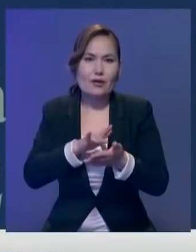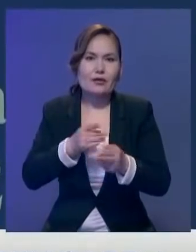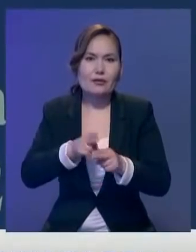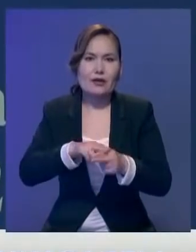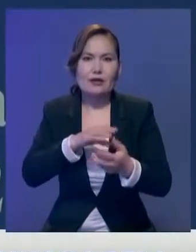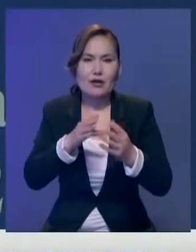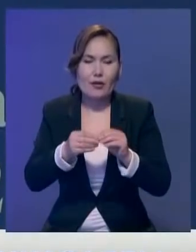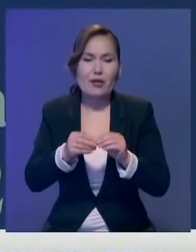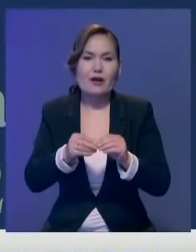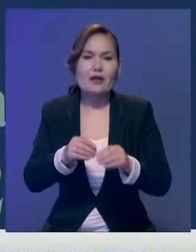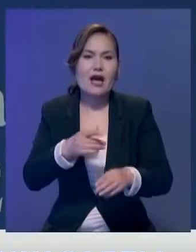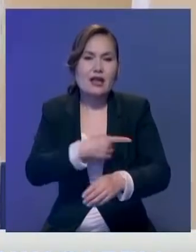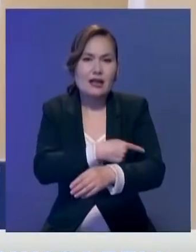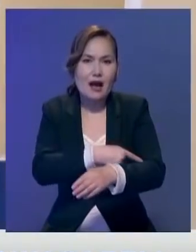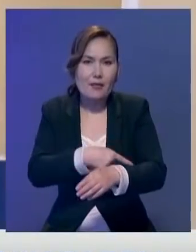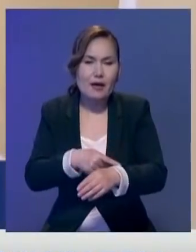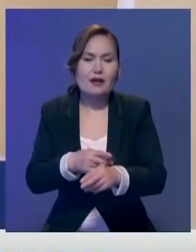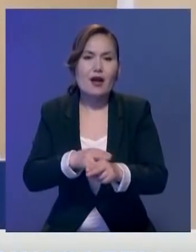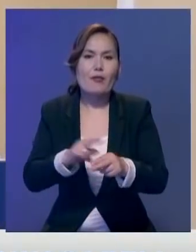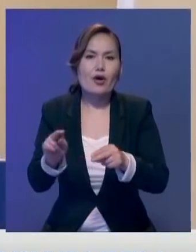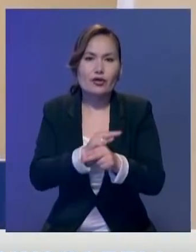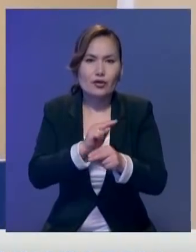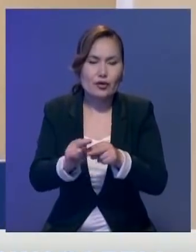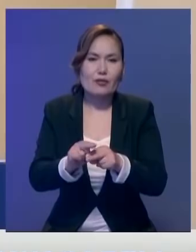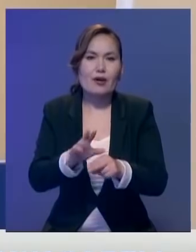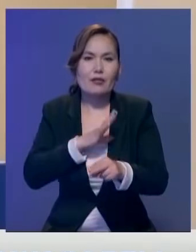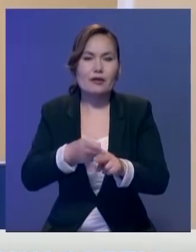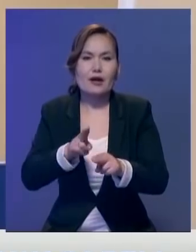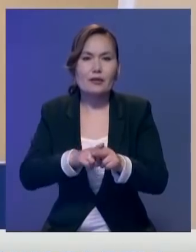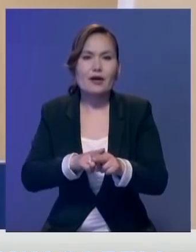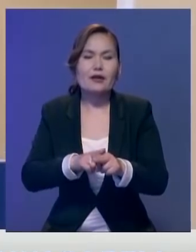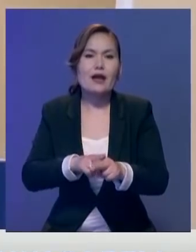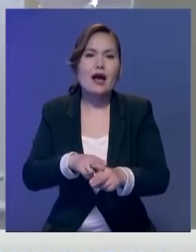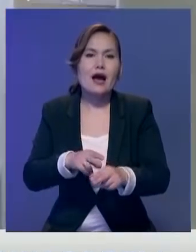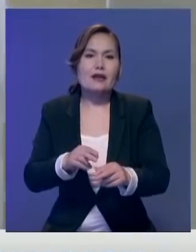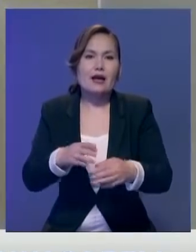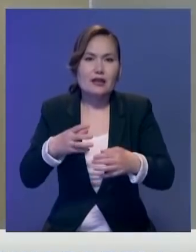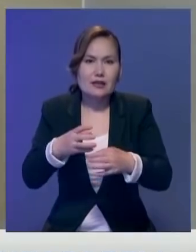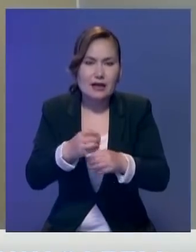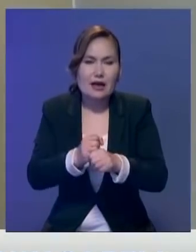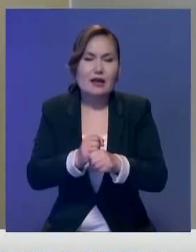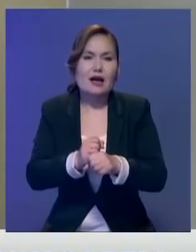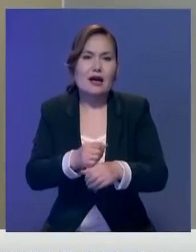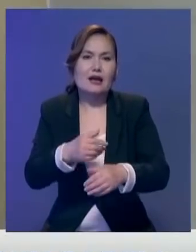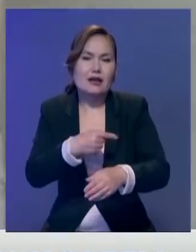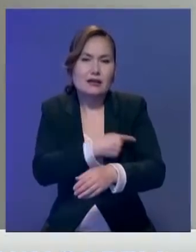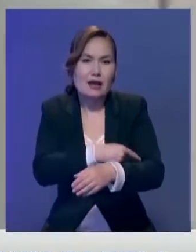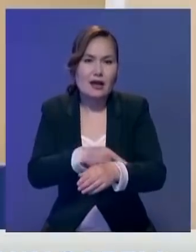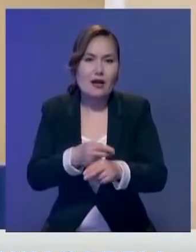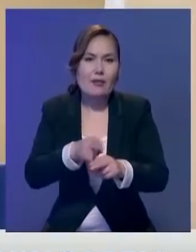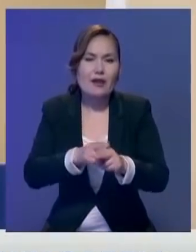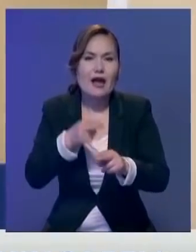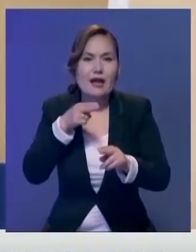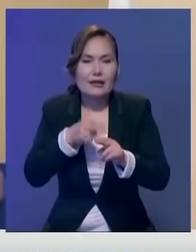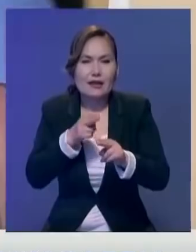аневризмаларын және эндоваскулярлық емдеуді батылады. Яғни тарылған тамырға стенд-крафт протезінің